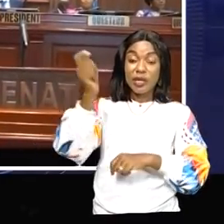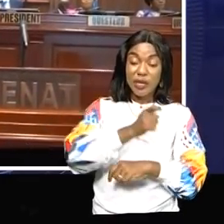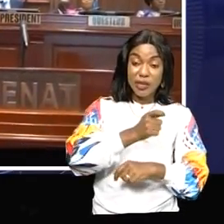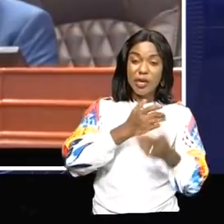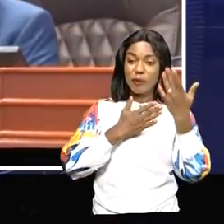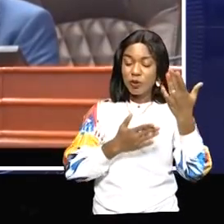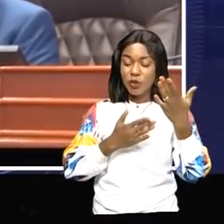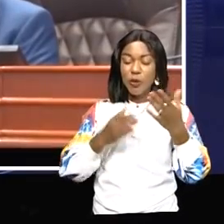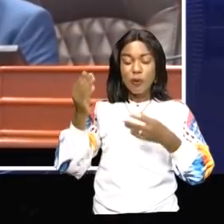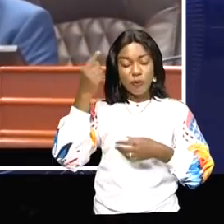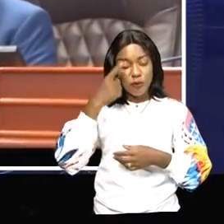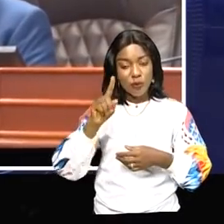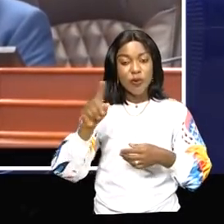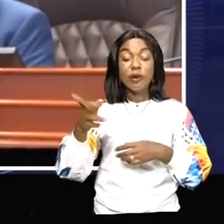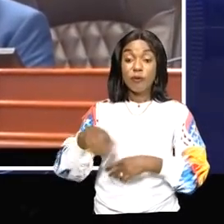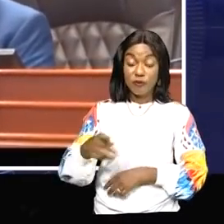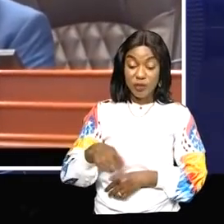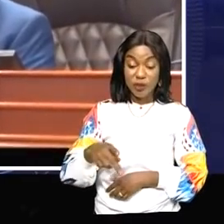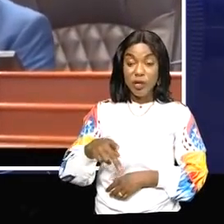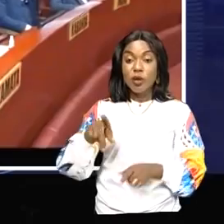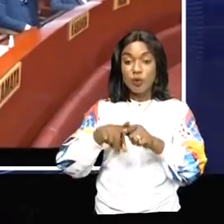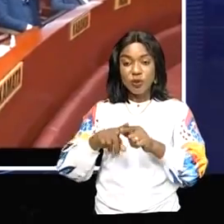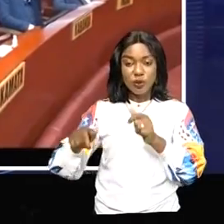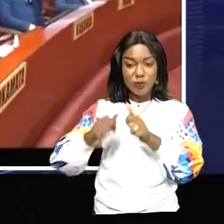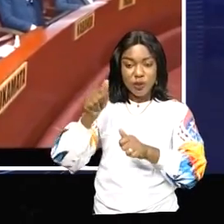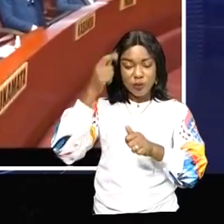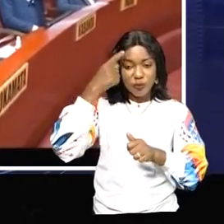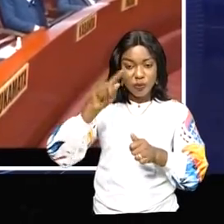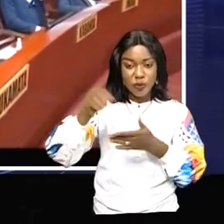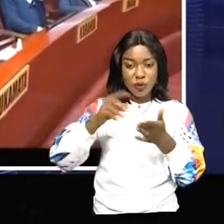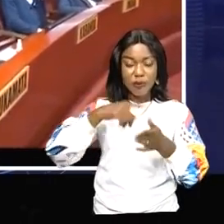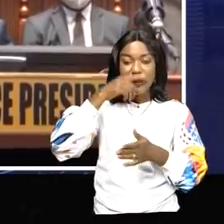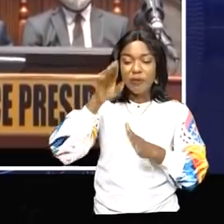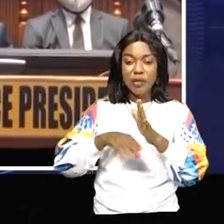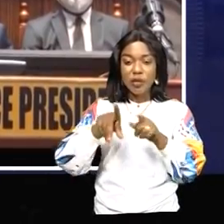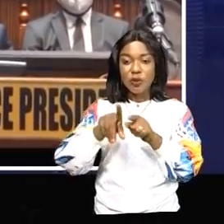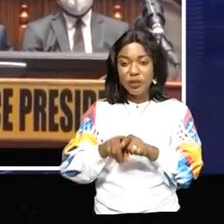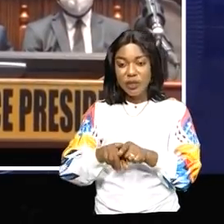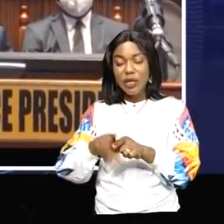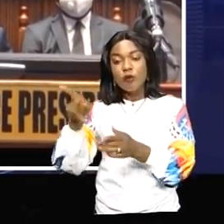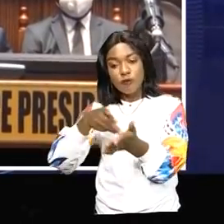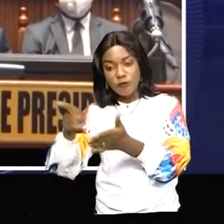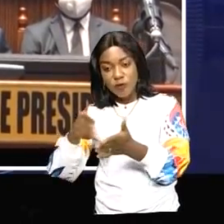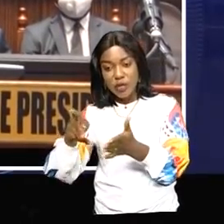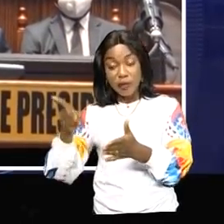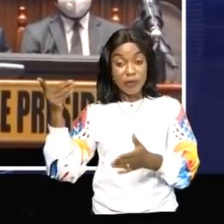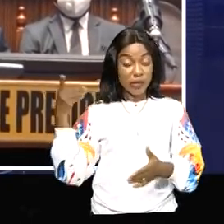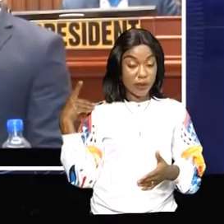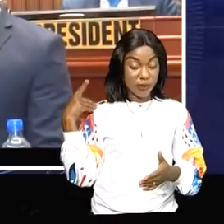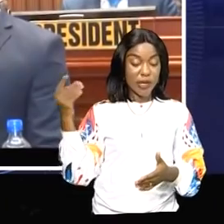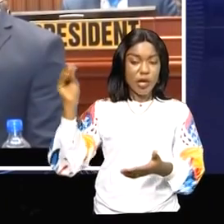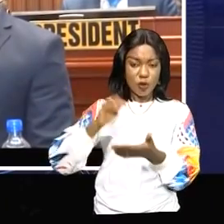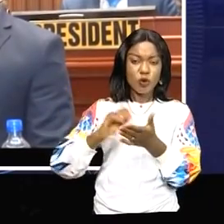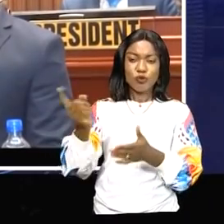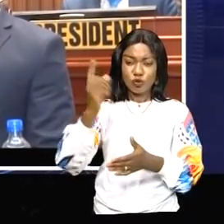particulièrement à la situation des provinces, en plus du contrôle parlementaire et des arriérés législatifs. Toujours au Sénat, la plénière